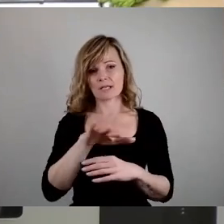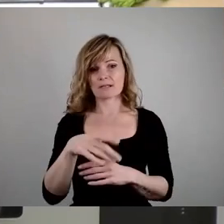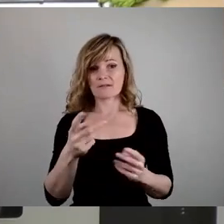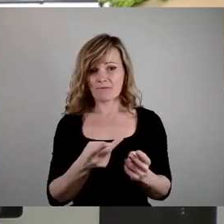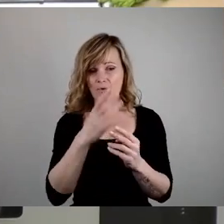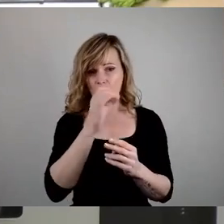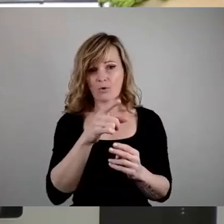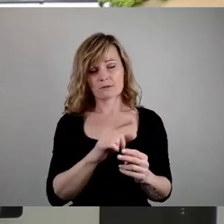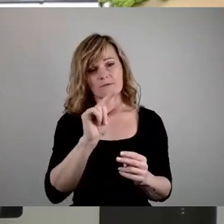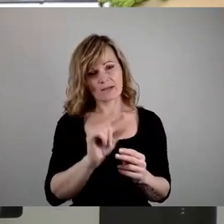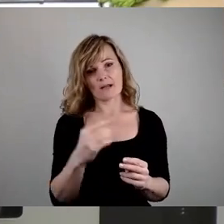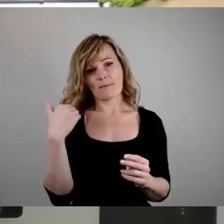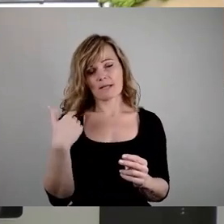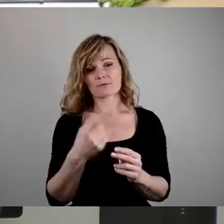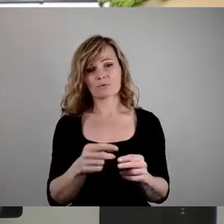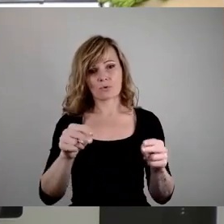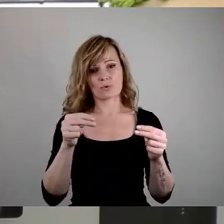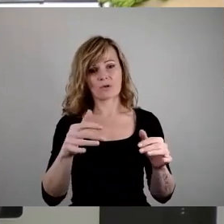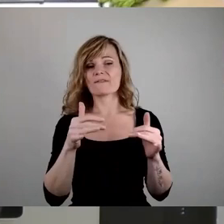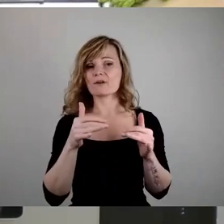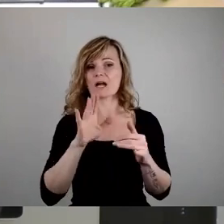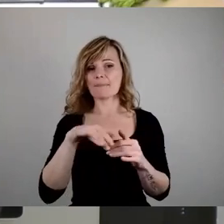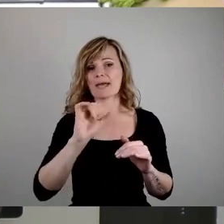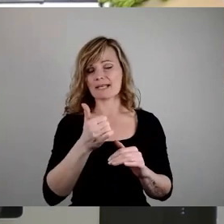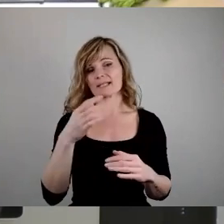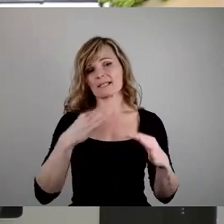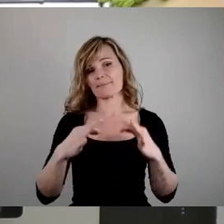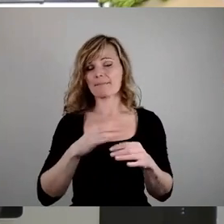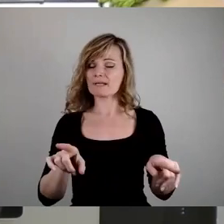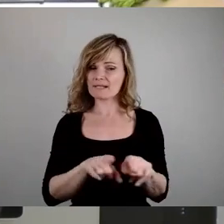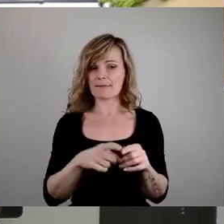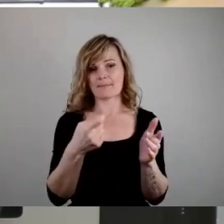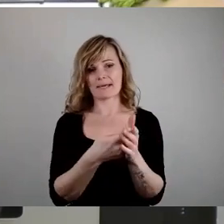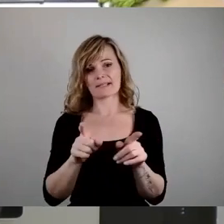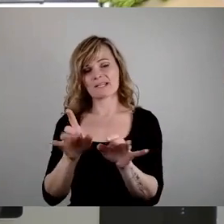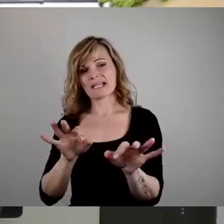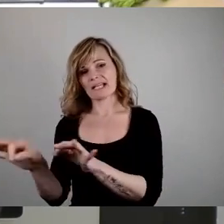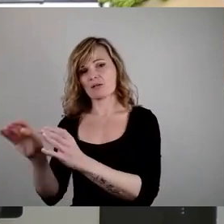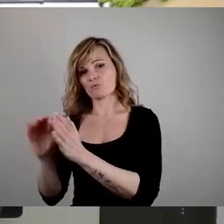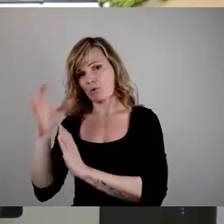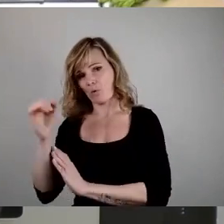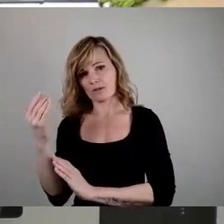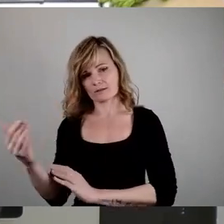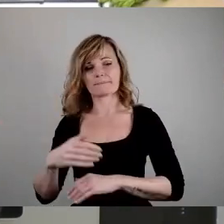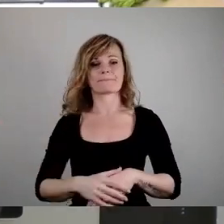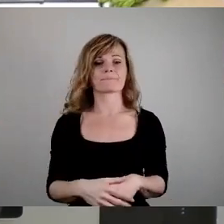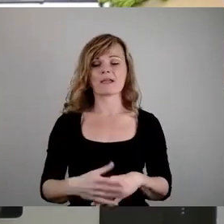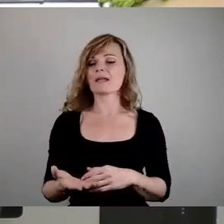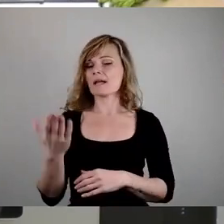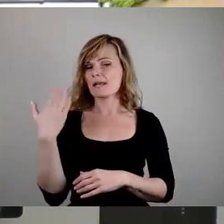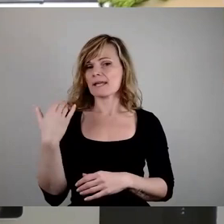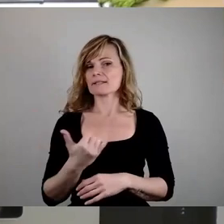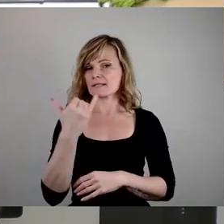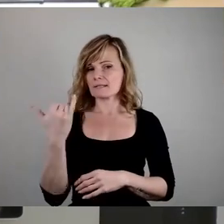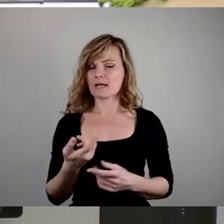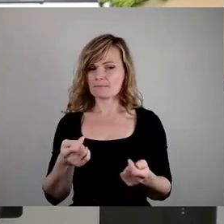rückwirkend zahlen sie dann ab dem 1. September dann die gleichen Beiträge wie an den Regelschulhorten. Die im vergangenen Jahr beschlossenen, auch hier